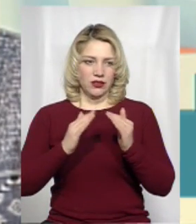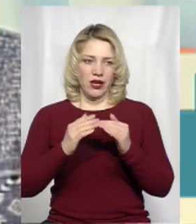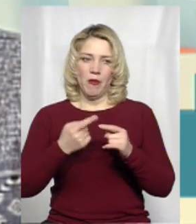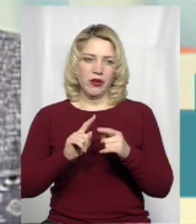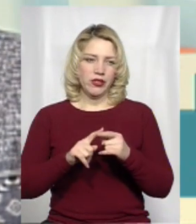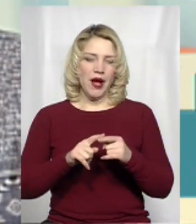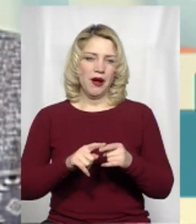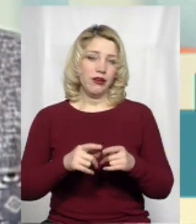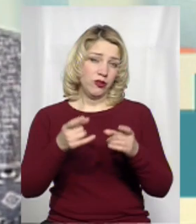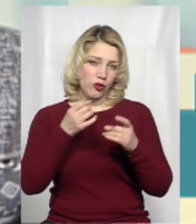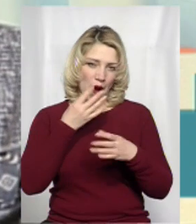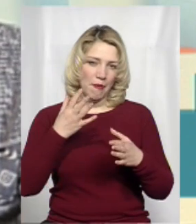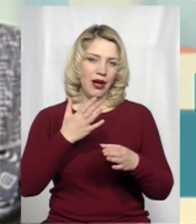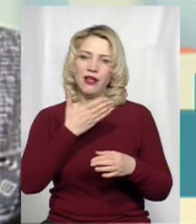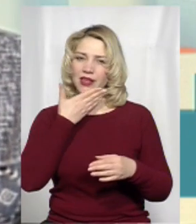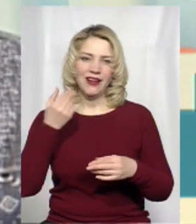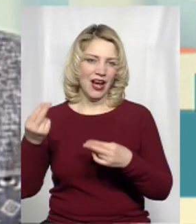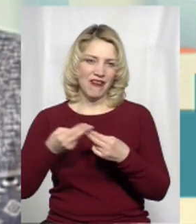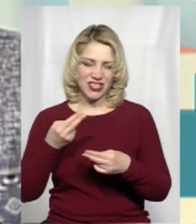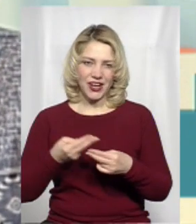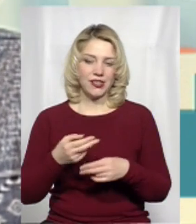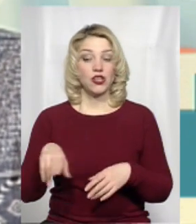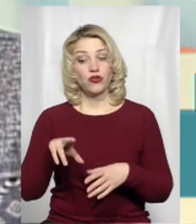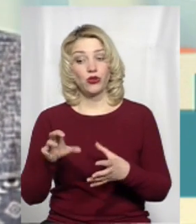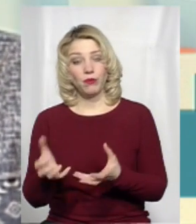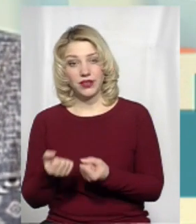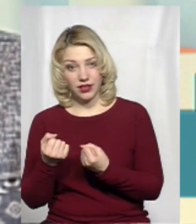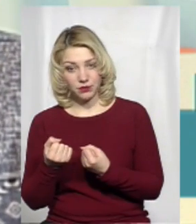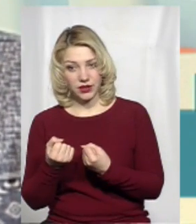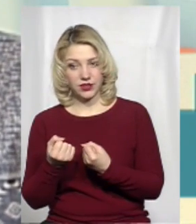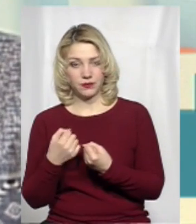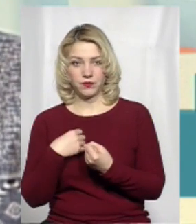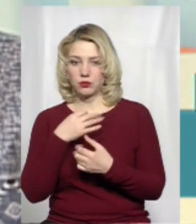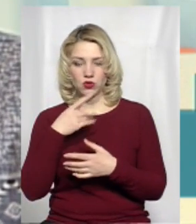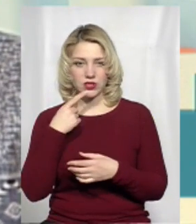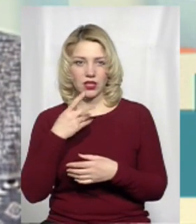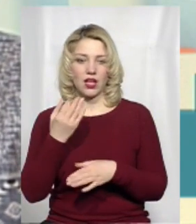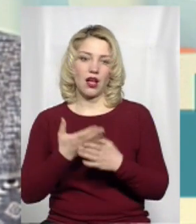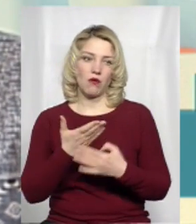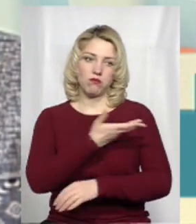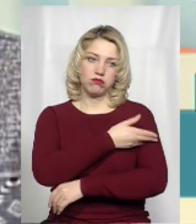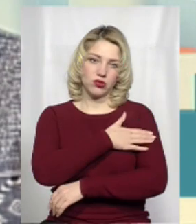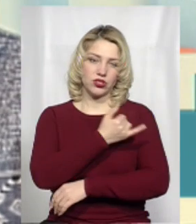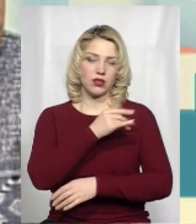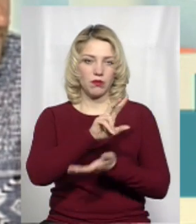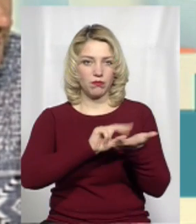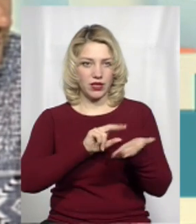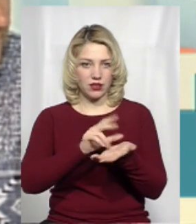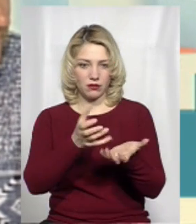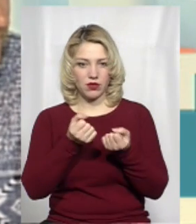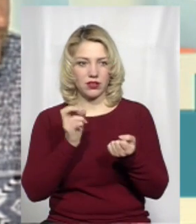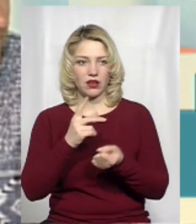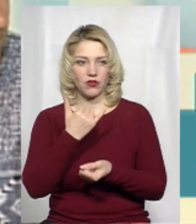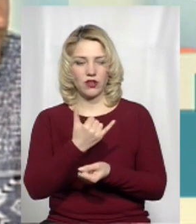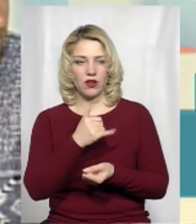оподаткування дуже добре, ну, принаймні, не заважає. На рахунок підтримки, ну, не знаю, але, наприклад, точно в Польщі треба брати якісь польські приклади, як ми от